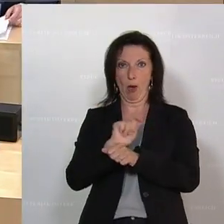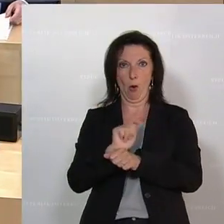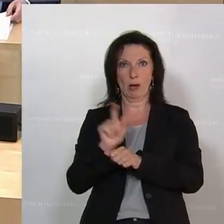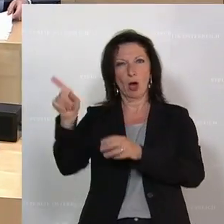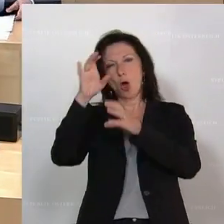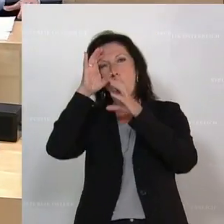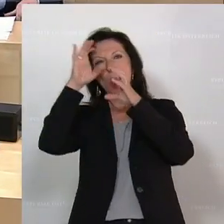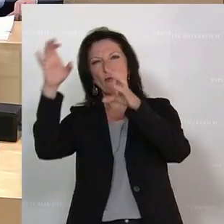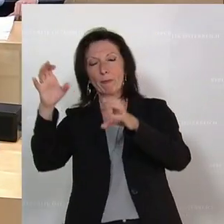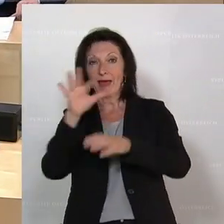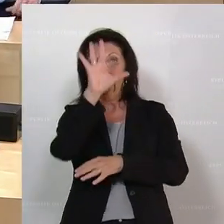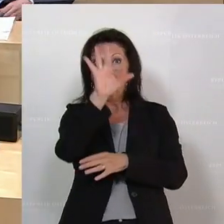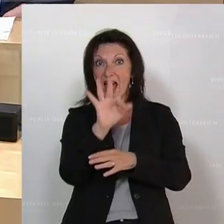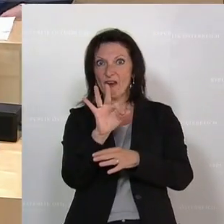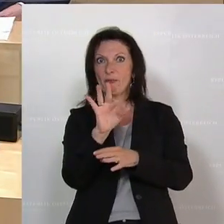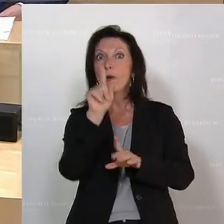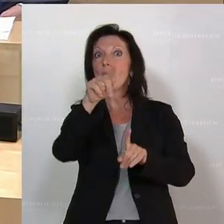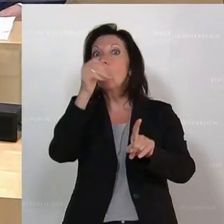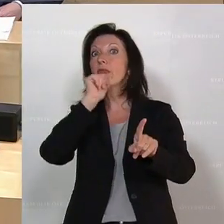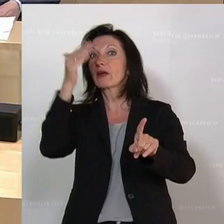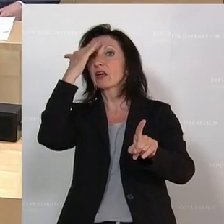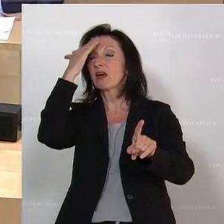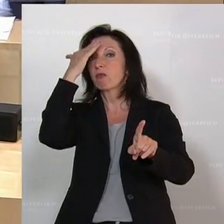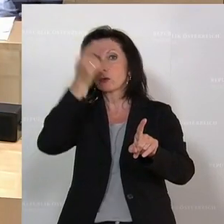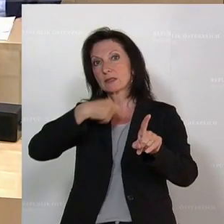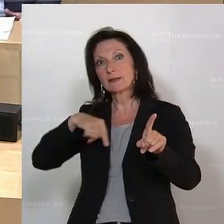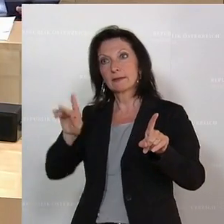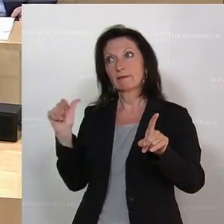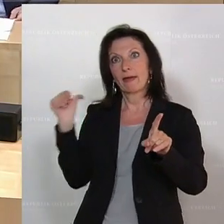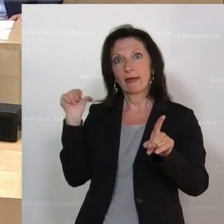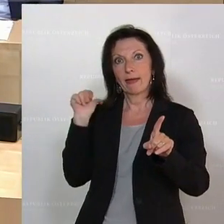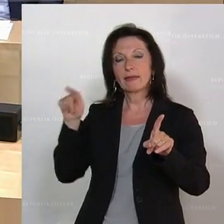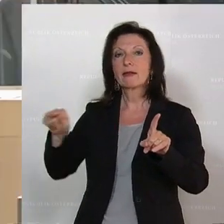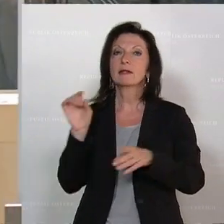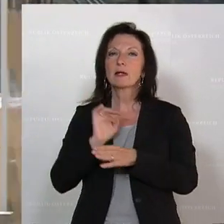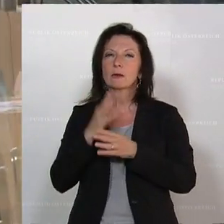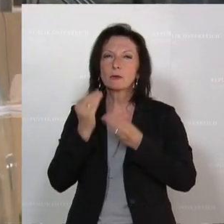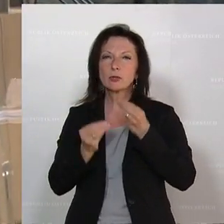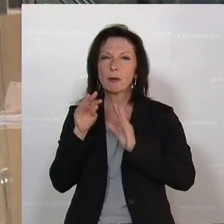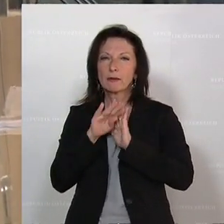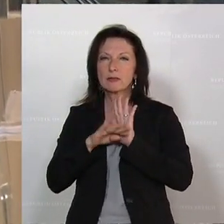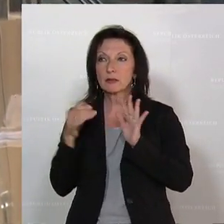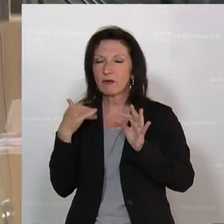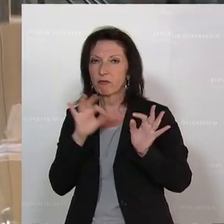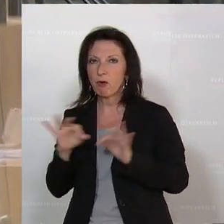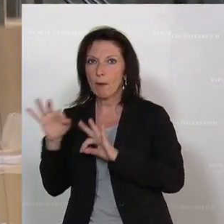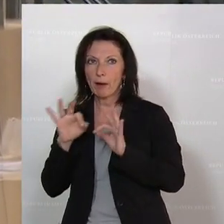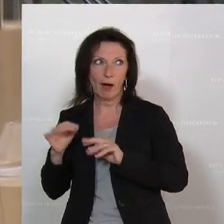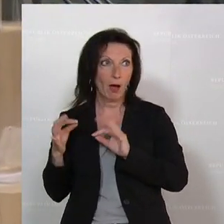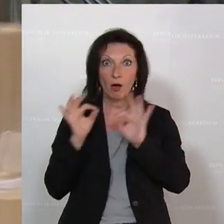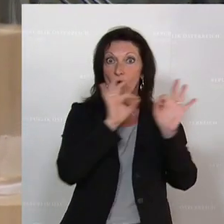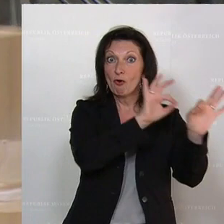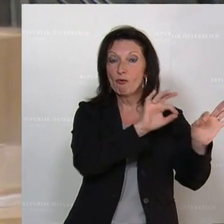hinter dem Rücken der FPÖ, und das war so, ein Glücksspielgesetz vorbereitet hat, das wäre für die Novomatic